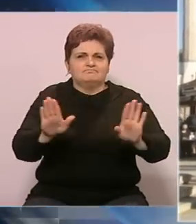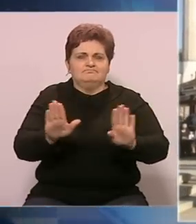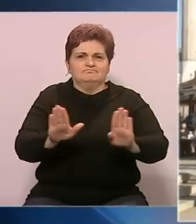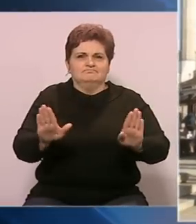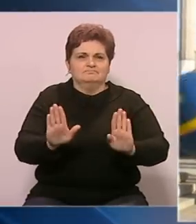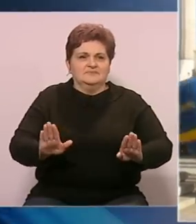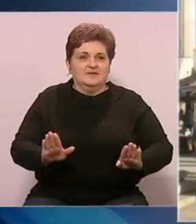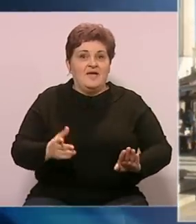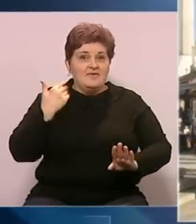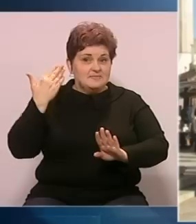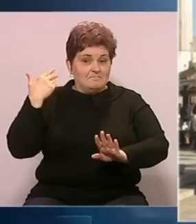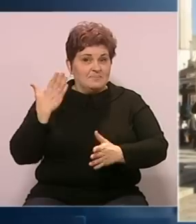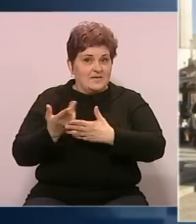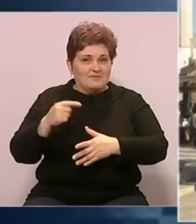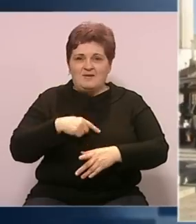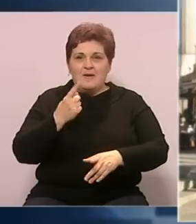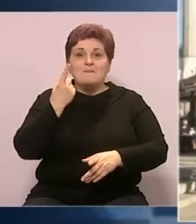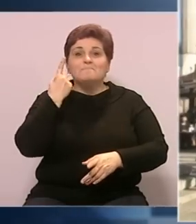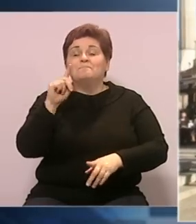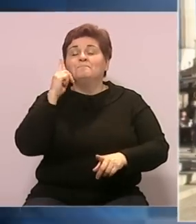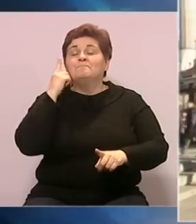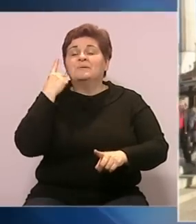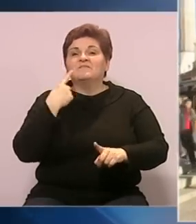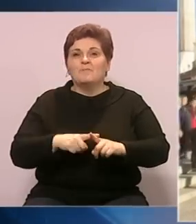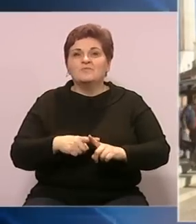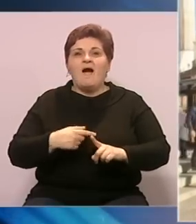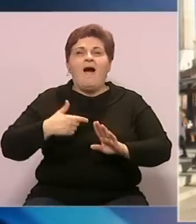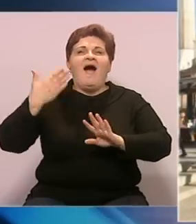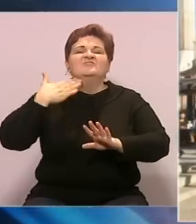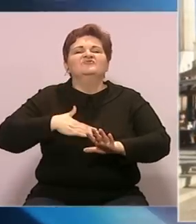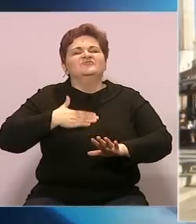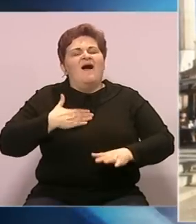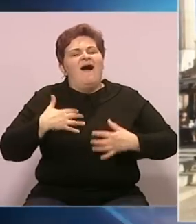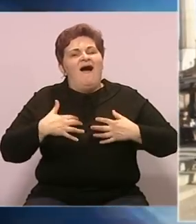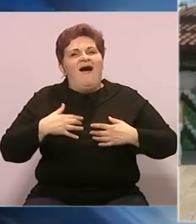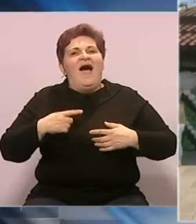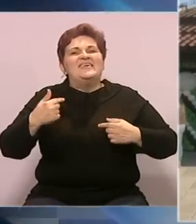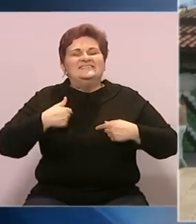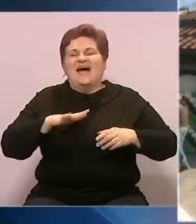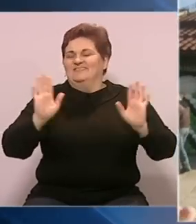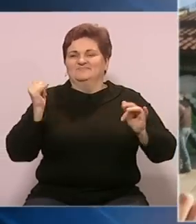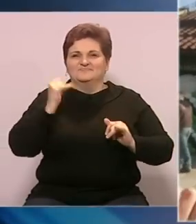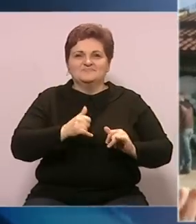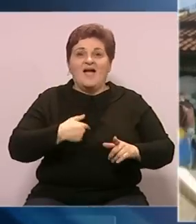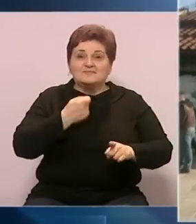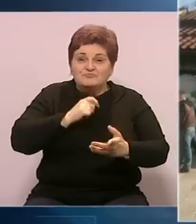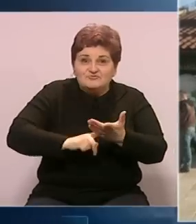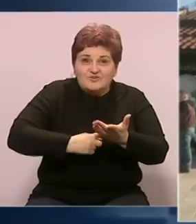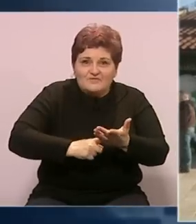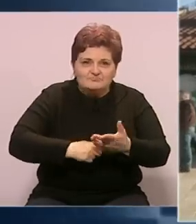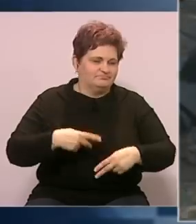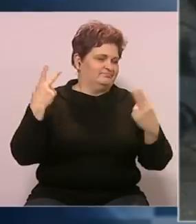Evo. Jeste ranije bili? Nismo prvi put. Moja želja je od davno i ispunili smo tu želju. Jeste pojeli čevape?